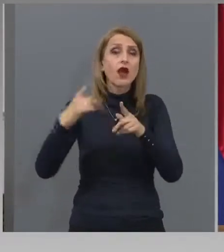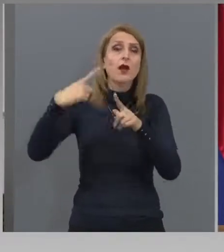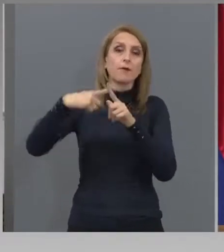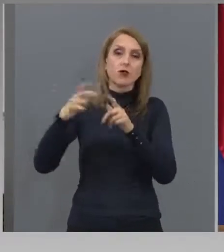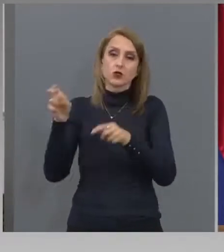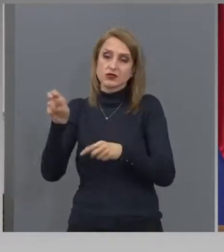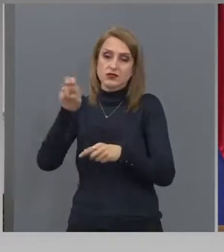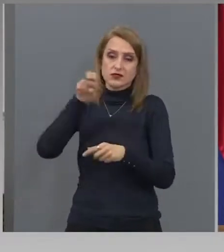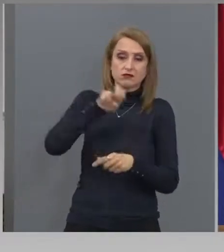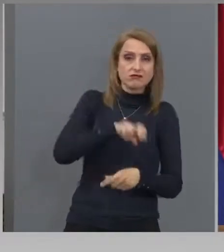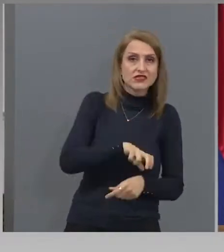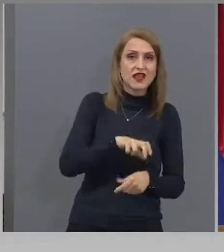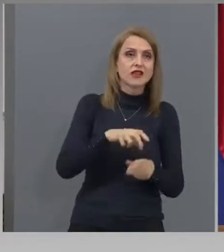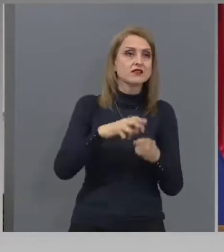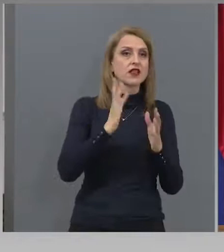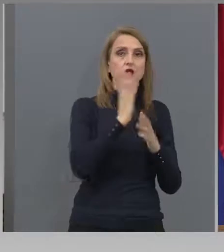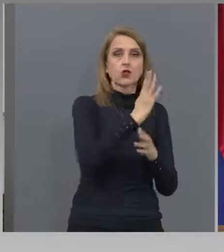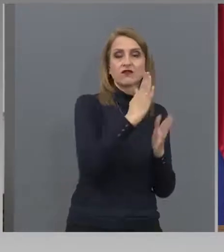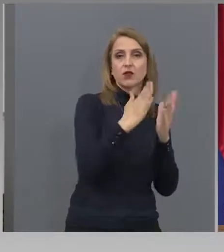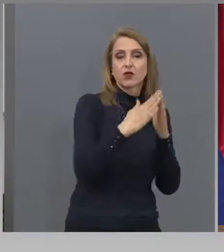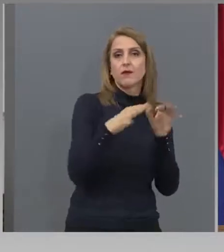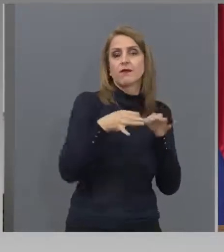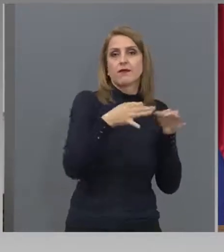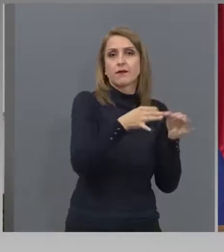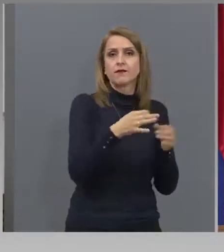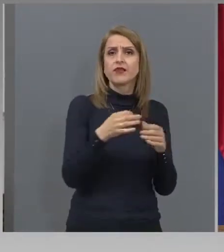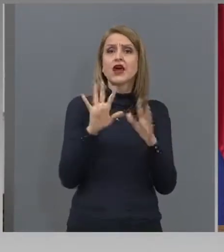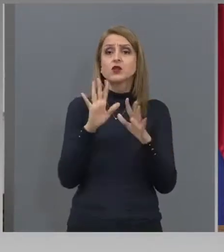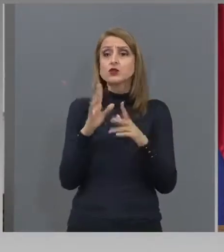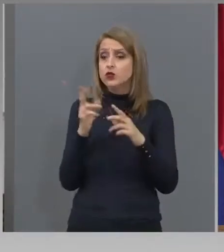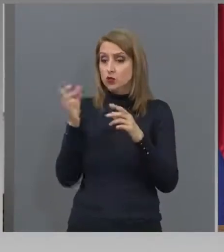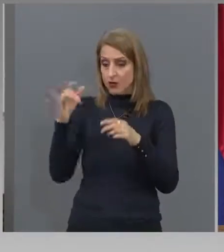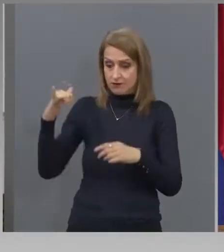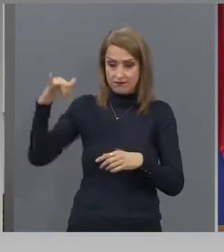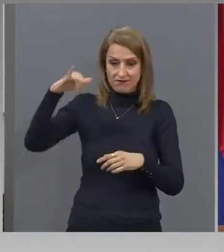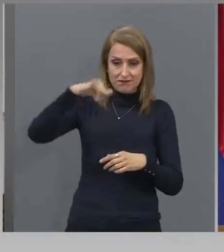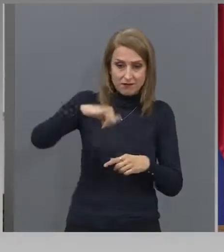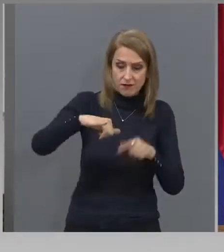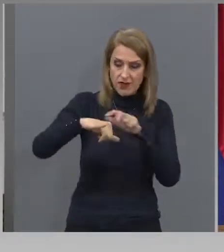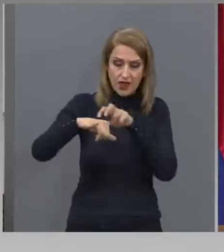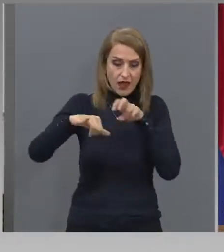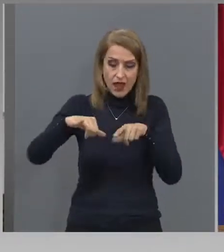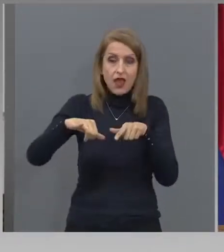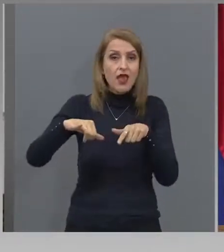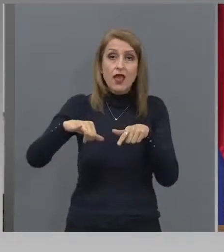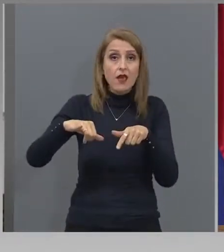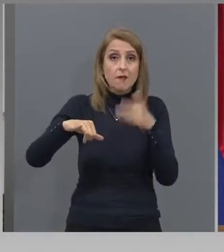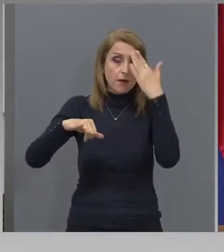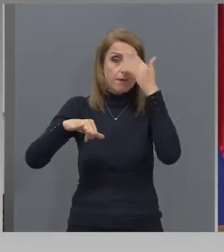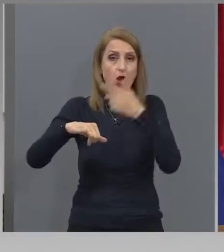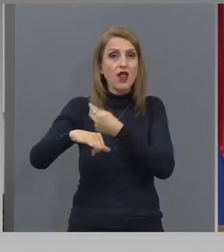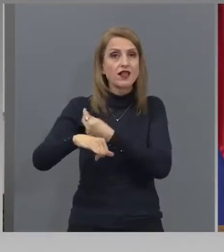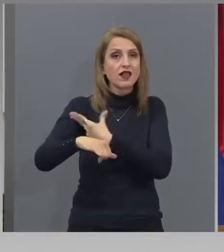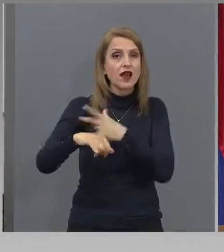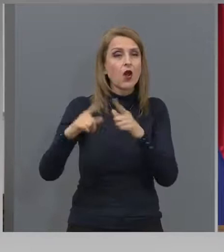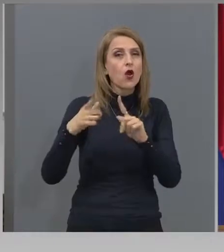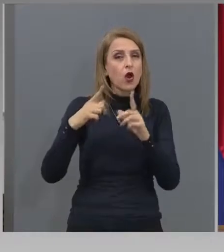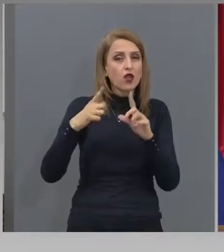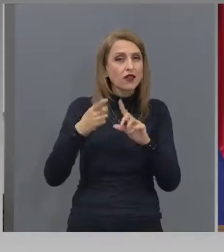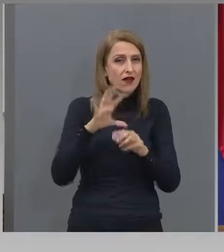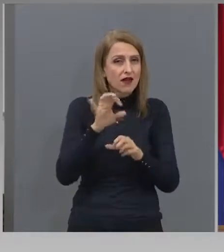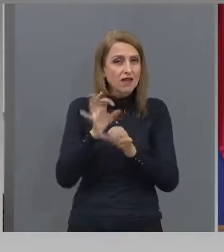елементарна мярка. Да се лекуват по летища е тогава, да се пускат и така нататък или по болници. В Холандия, Франция,